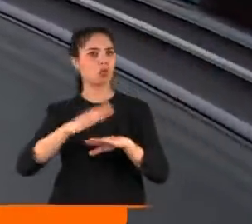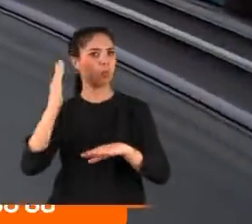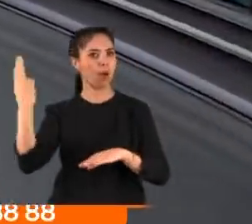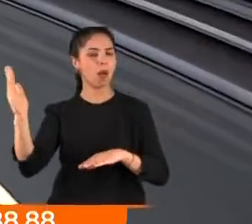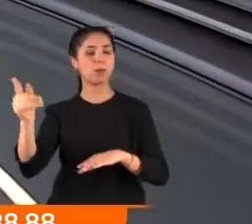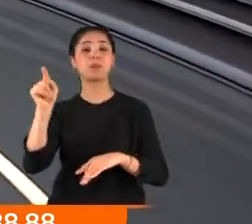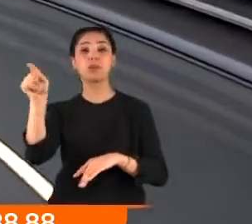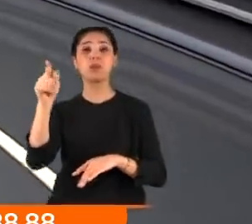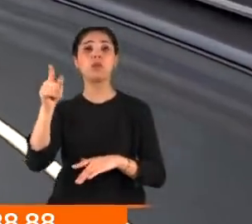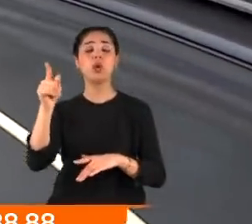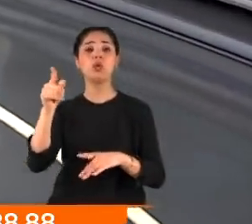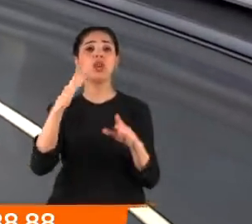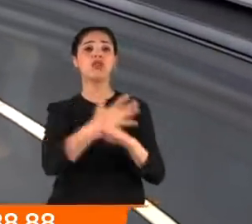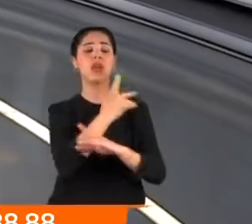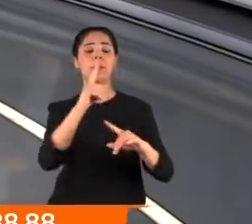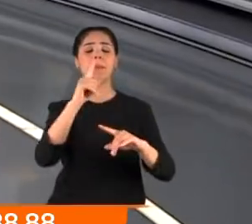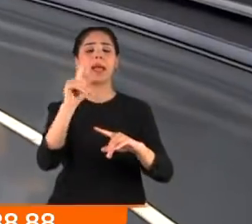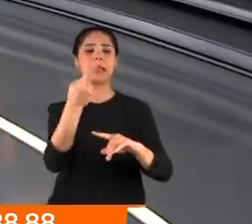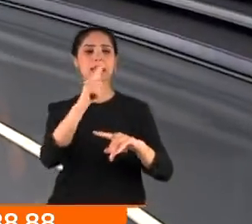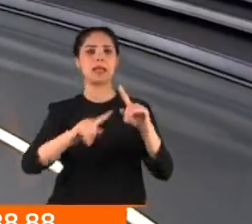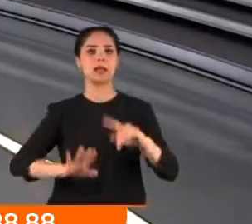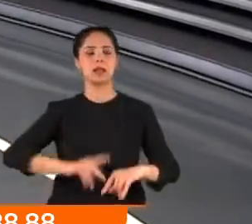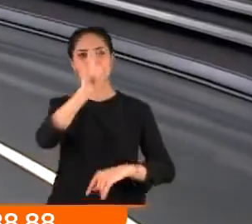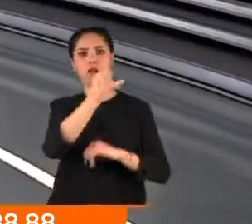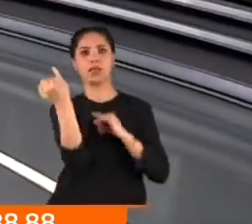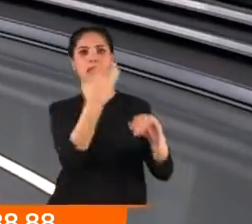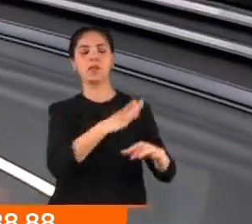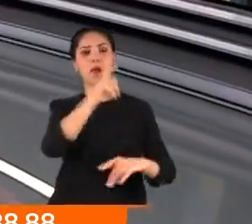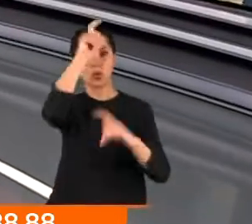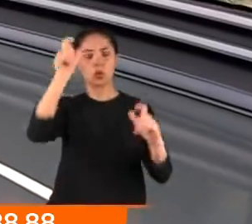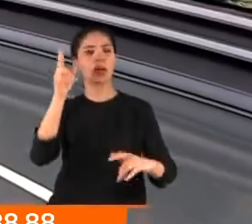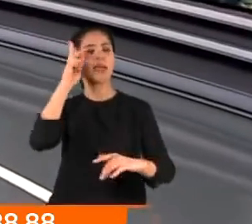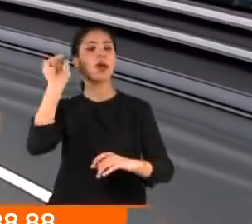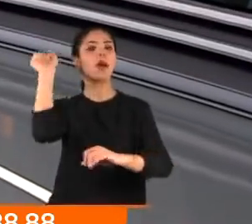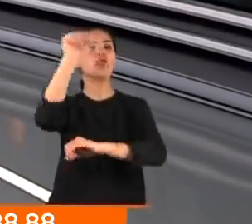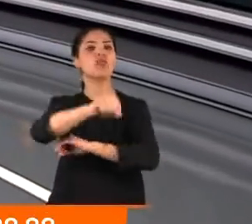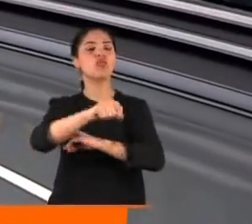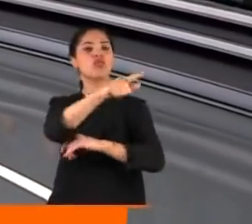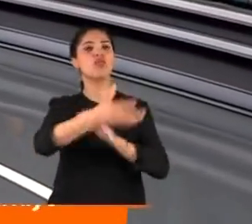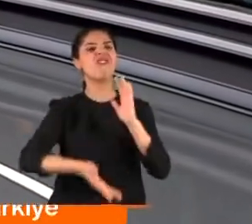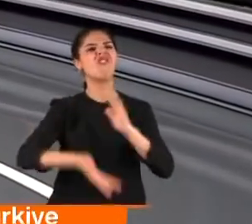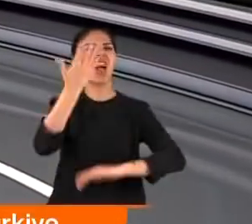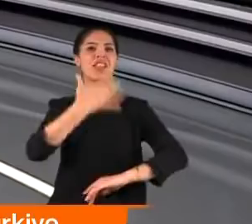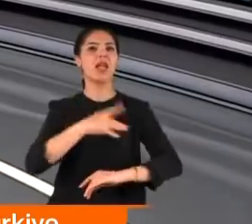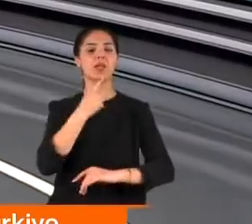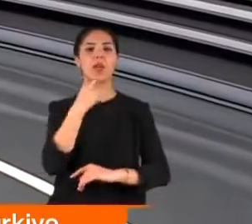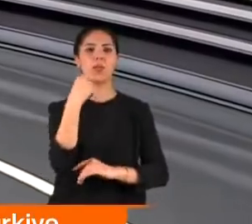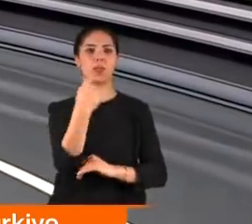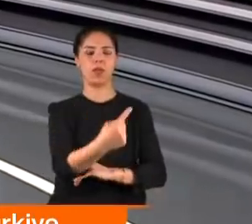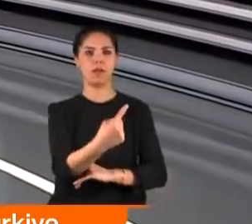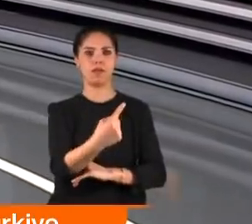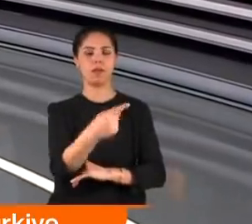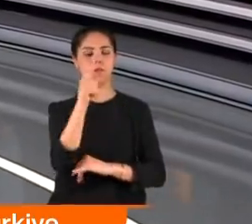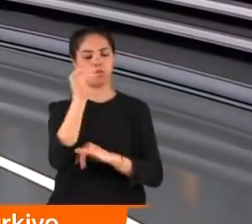isimlerden. Onun da CHP lideri Kemal Kılıçdaroğlu'na bir tepkisi var. Türkiye'de yabancı düşmanlığı körüklemek istiyor sözleriyle